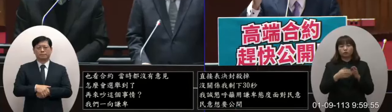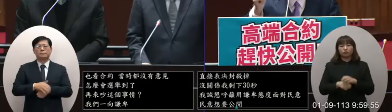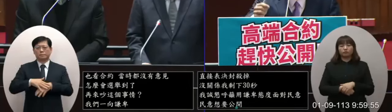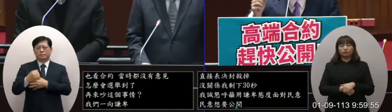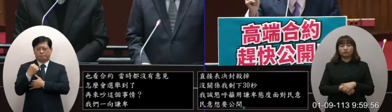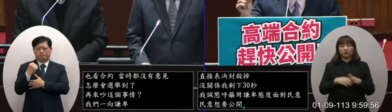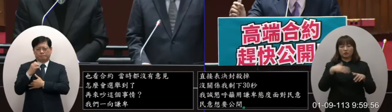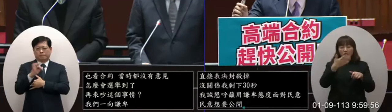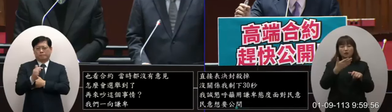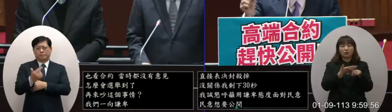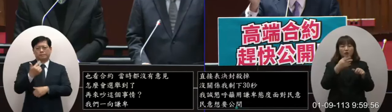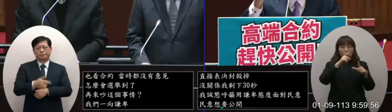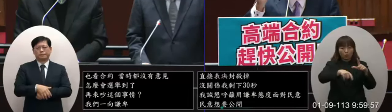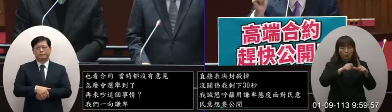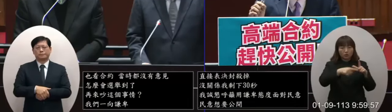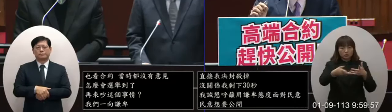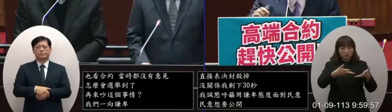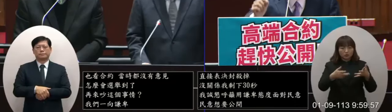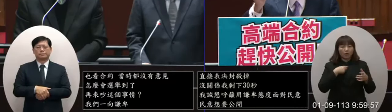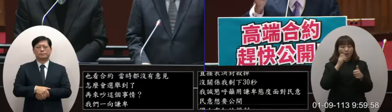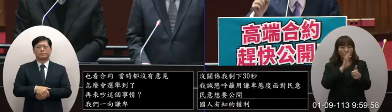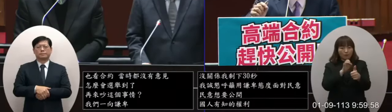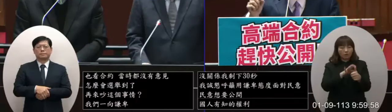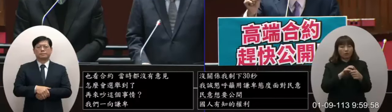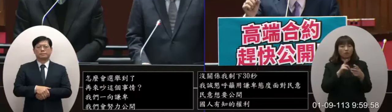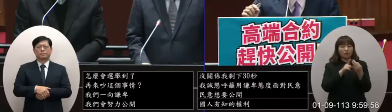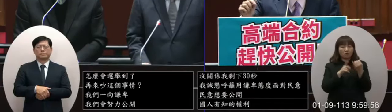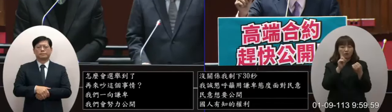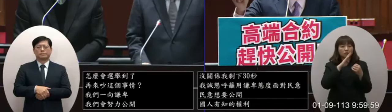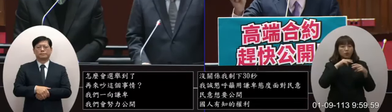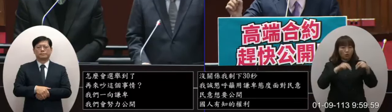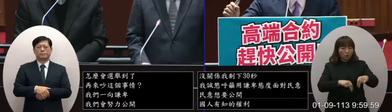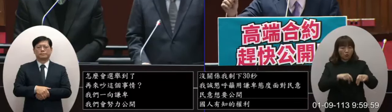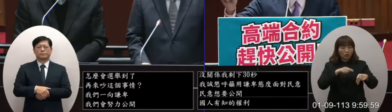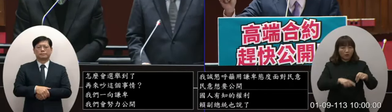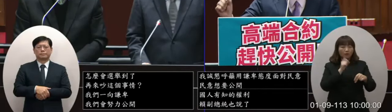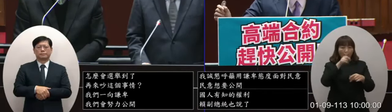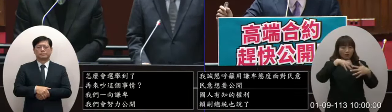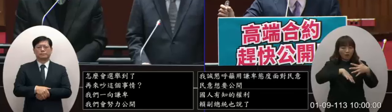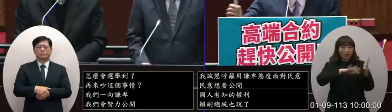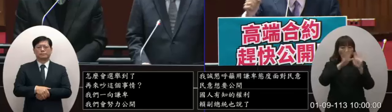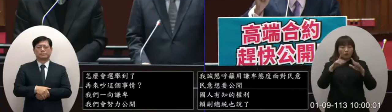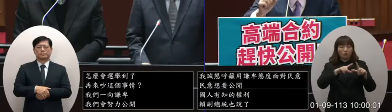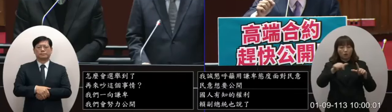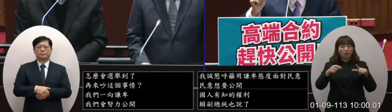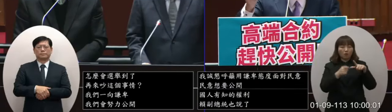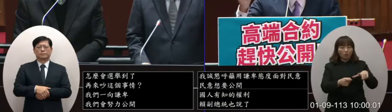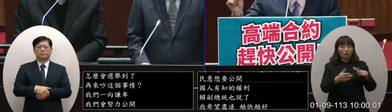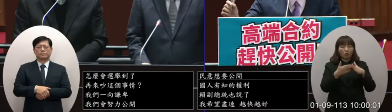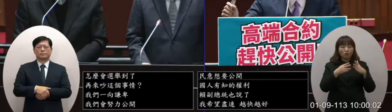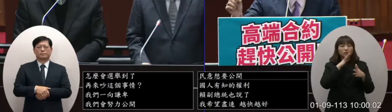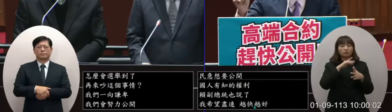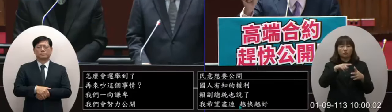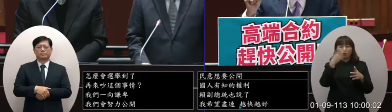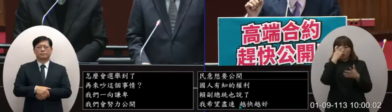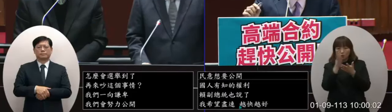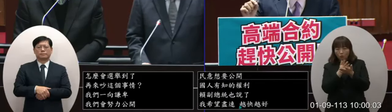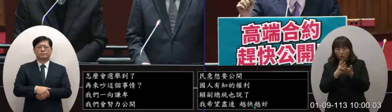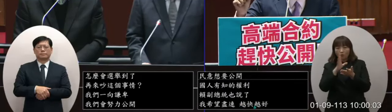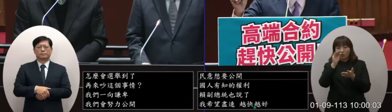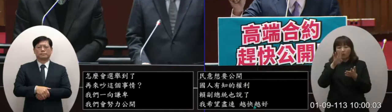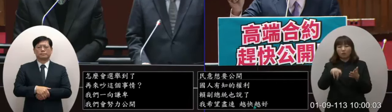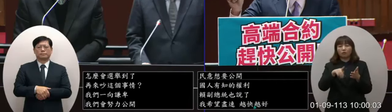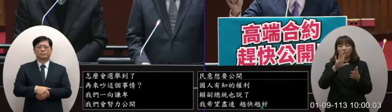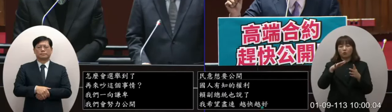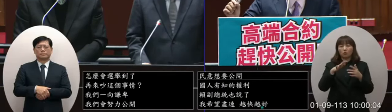那高端的問題我這邊在提點包含合約的採購內容的公開中間EUA的審查甚至